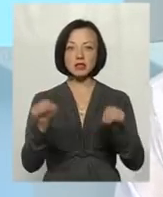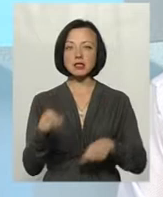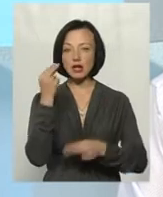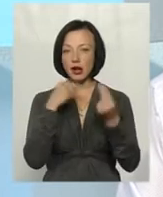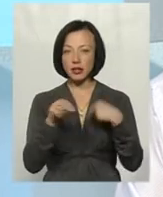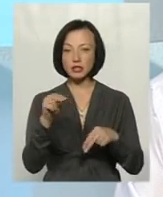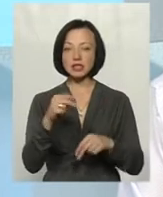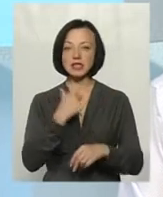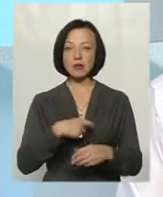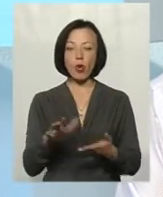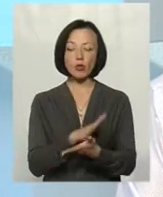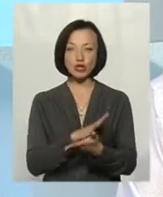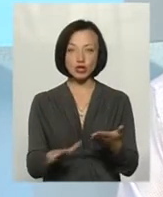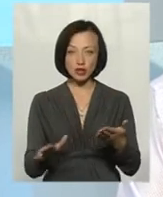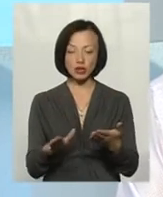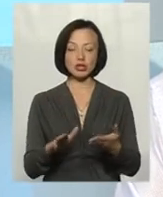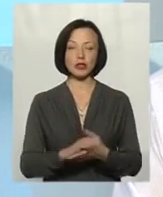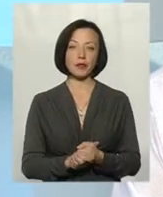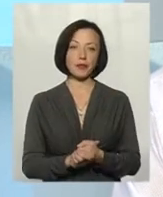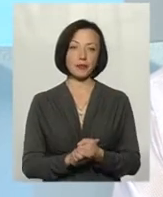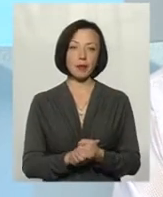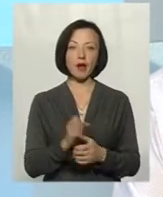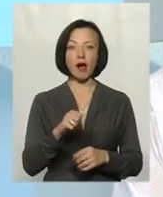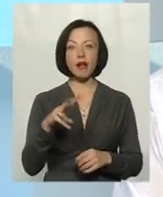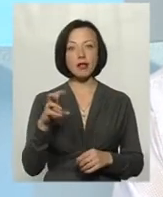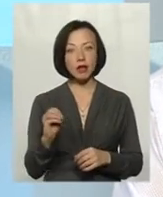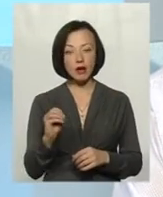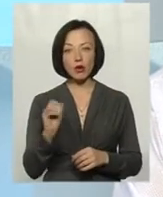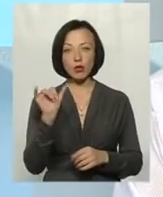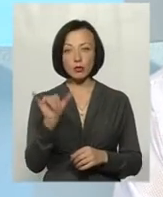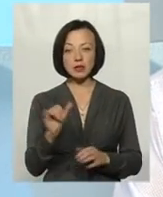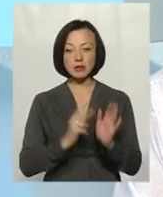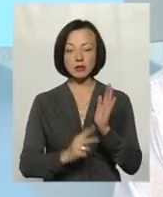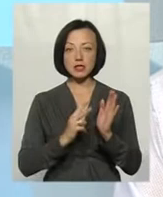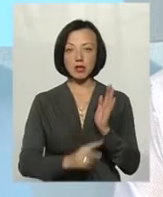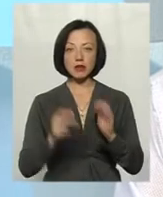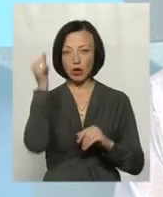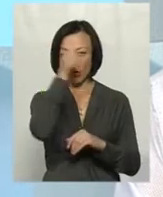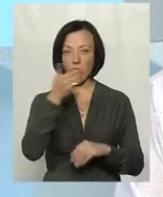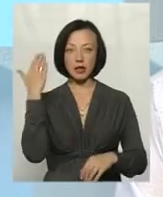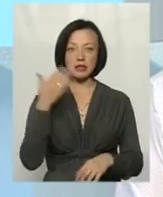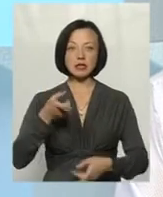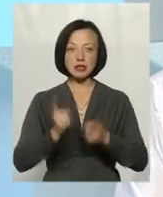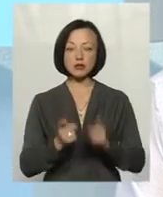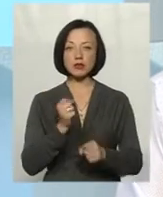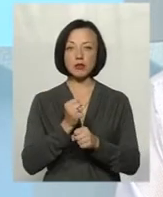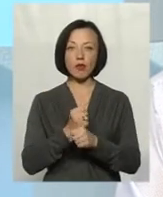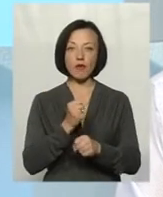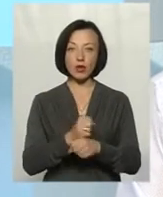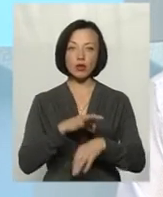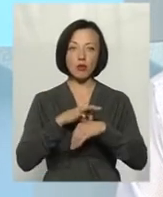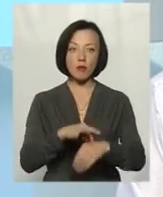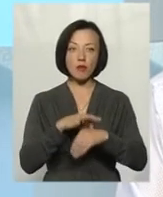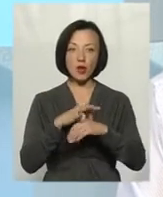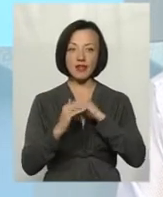краще до самоощущення, тобто до асимуляції. Але у 70-х роках дійсно проводилися роботи з мільяорації,